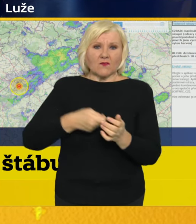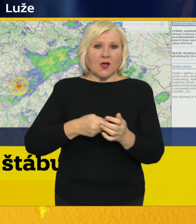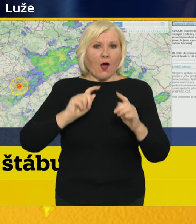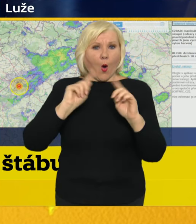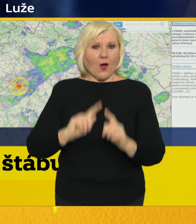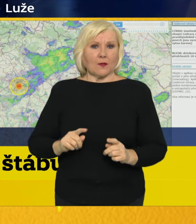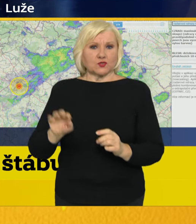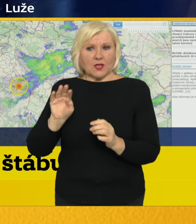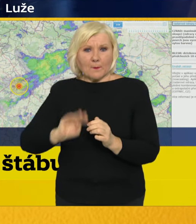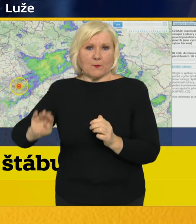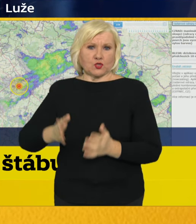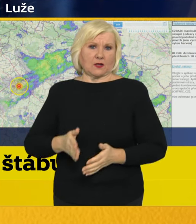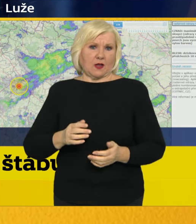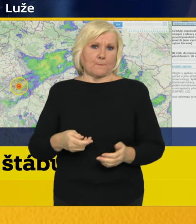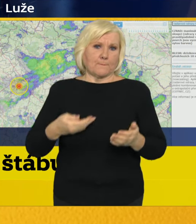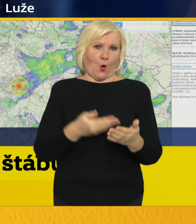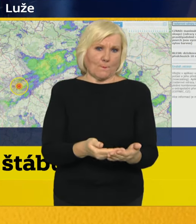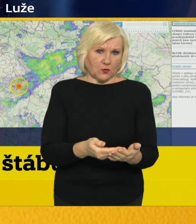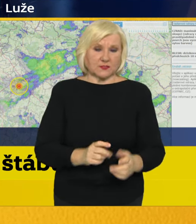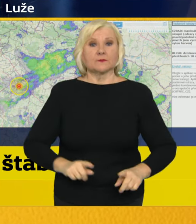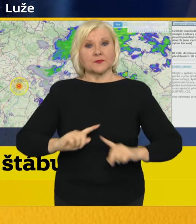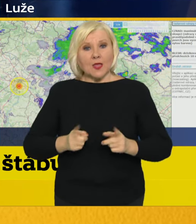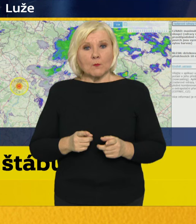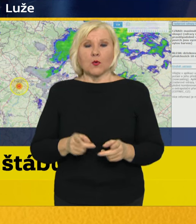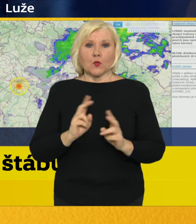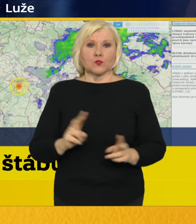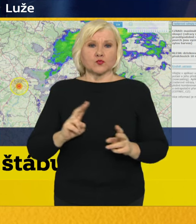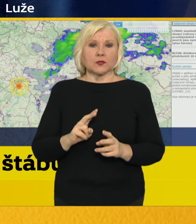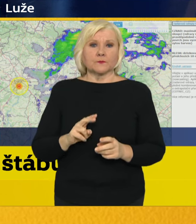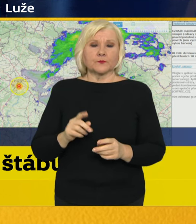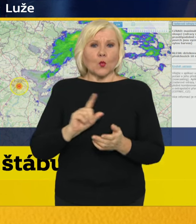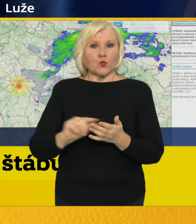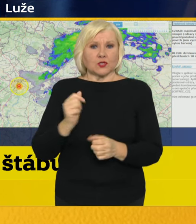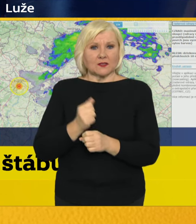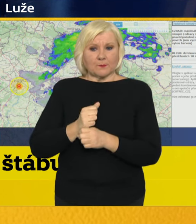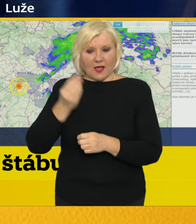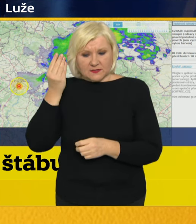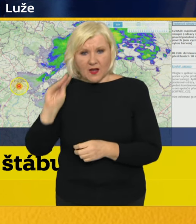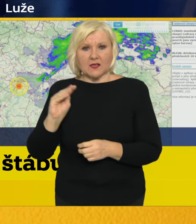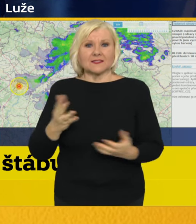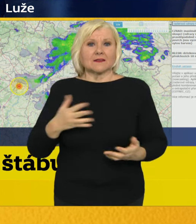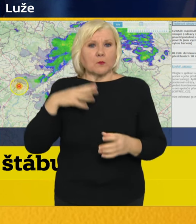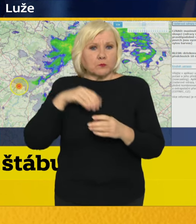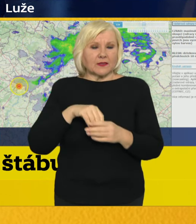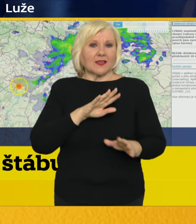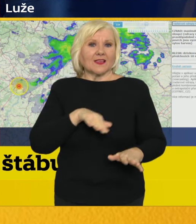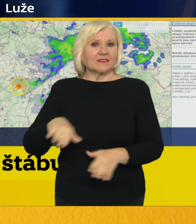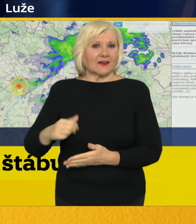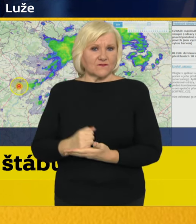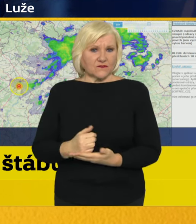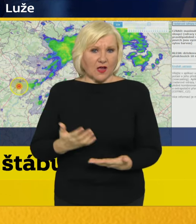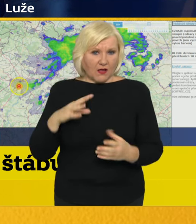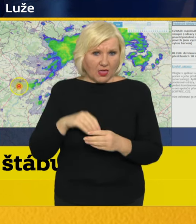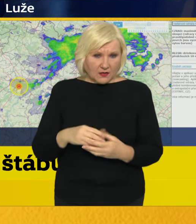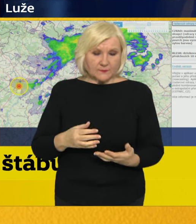pomoci. Můžete požádat na úřadu práce v místě vašeho trvalého bydliště.